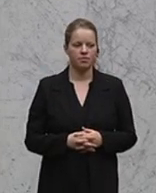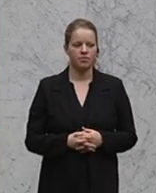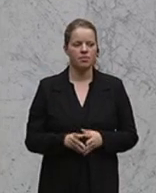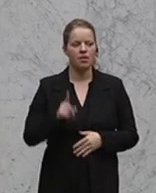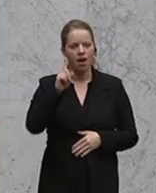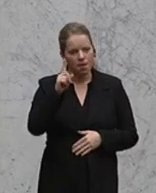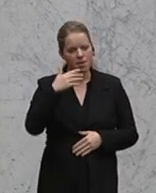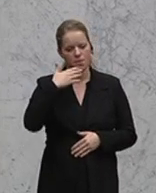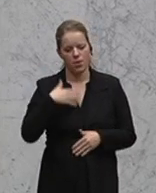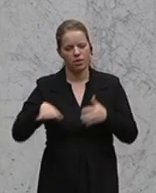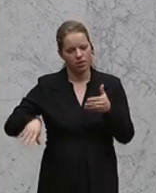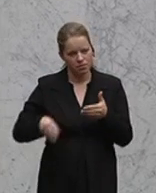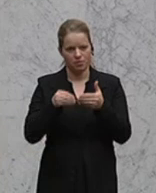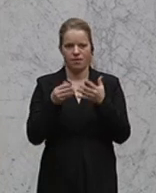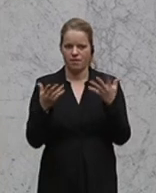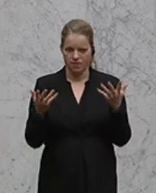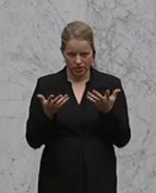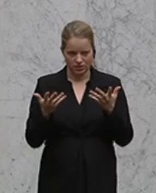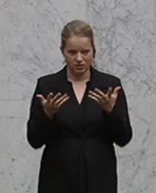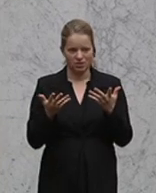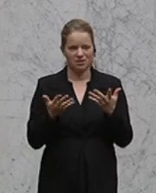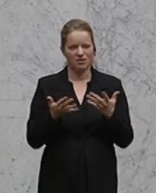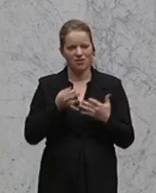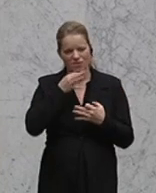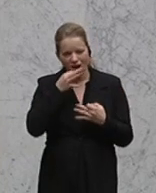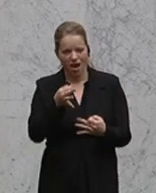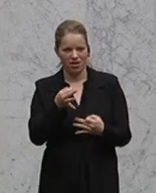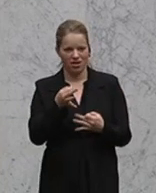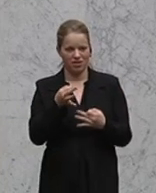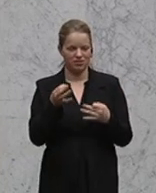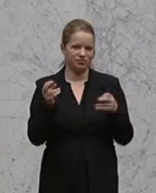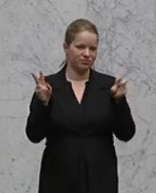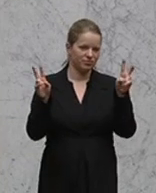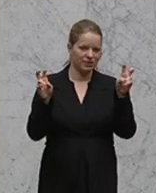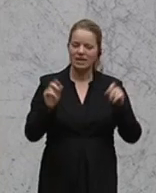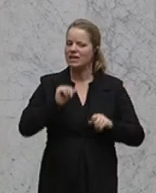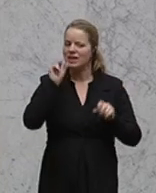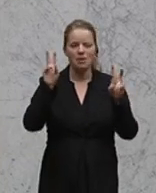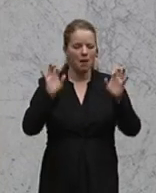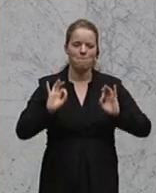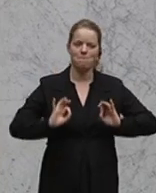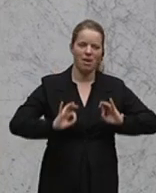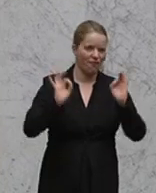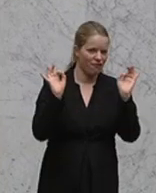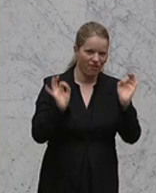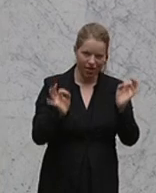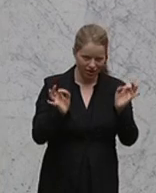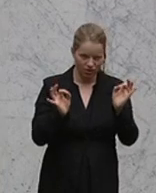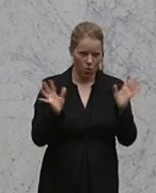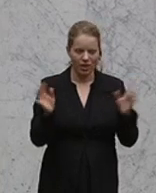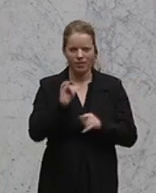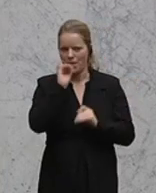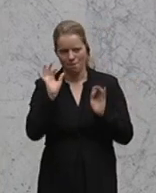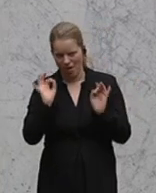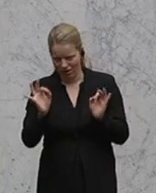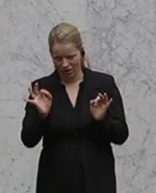Allerdings ist die Frage, und das ist nicht die Frage zwischen perfekt, sondern das ist die Frage